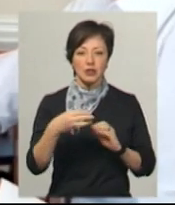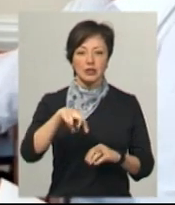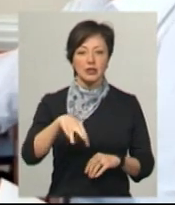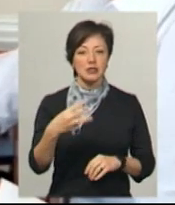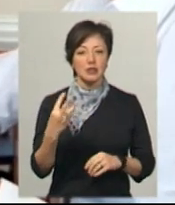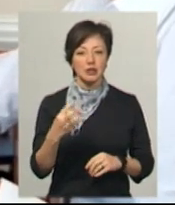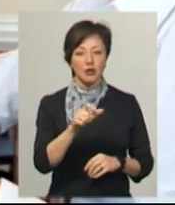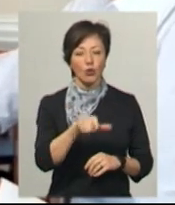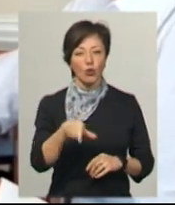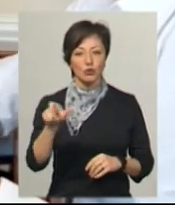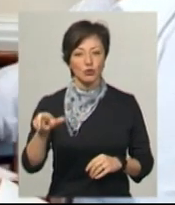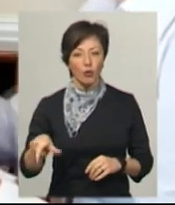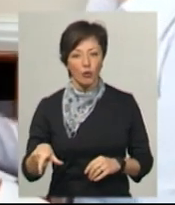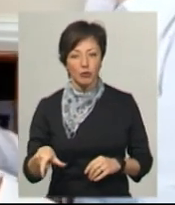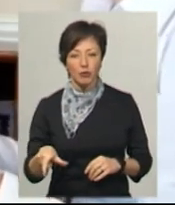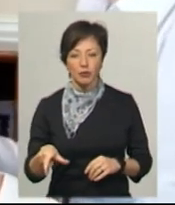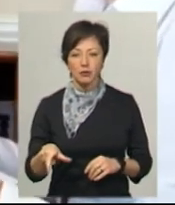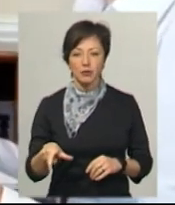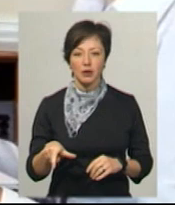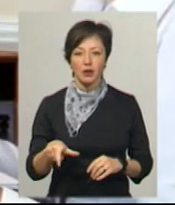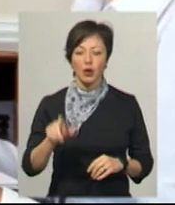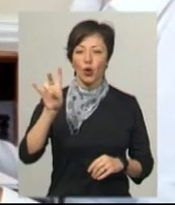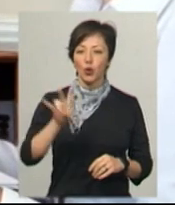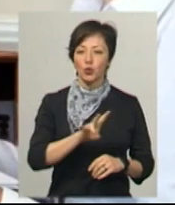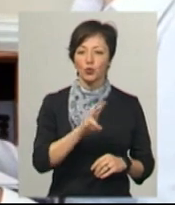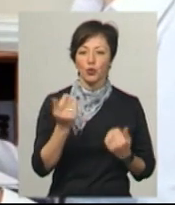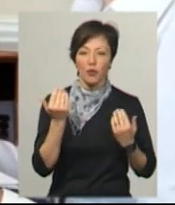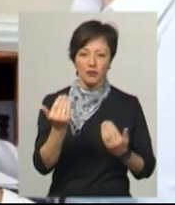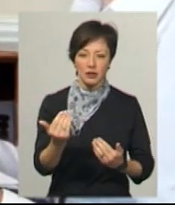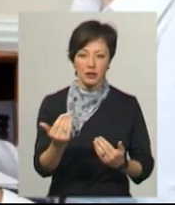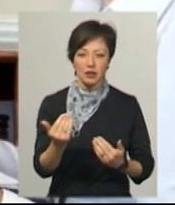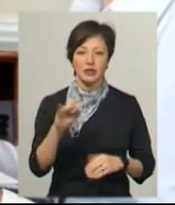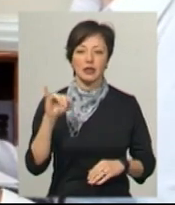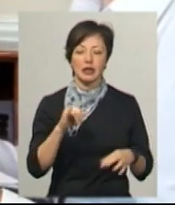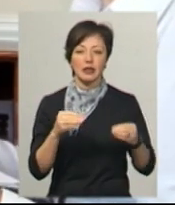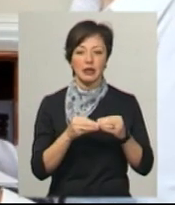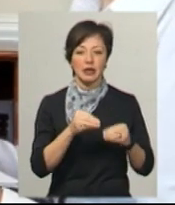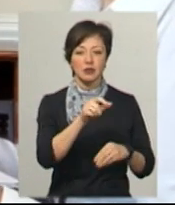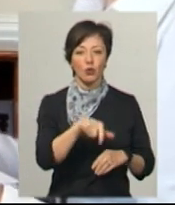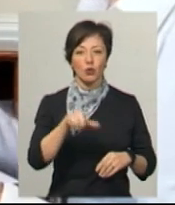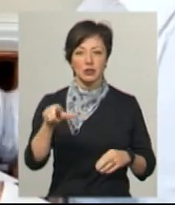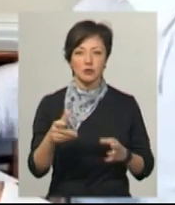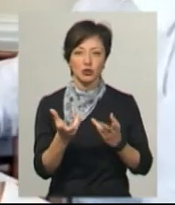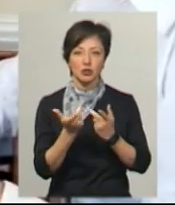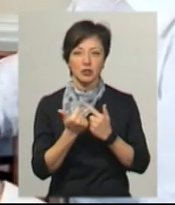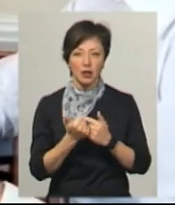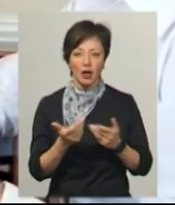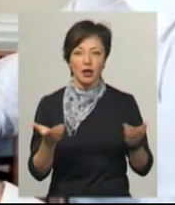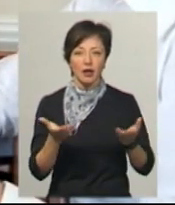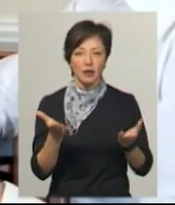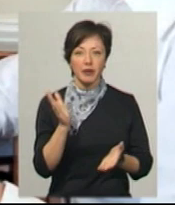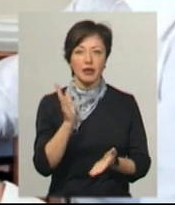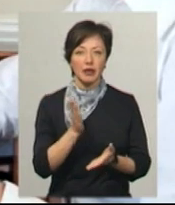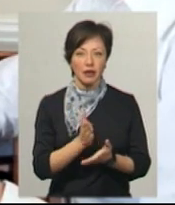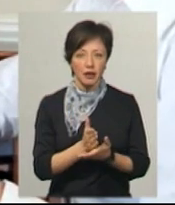особи з числа осіб духовних, і 10 осіб з числа осіб, які є